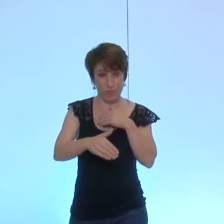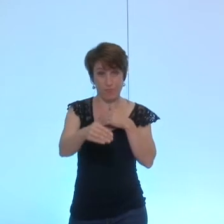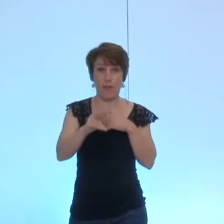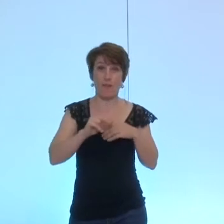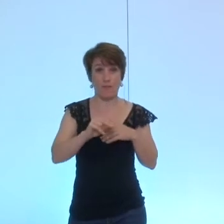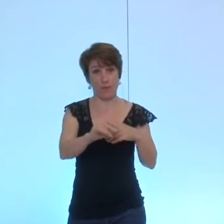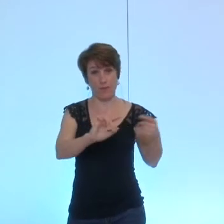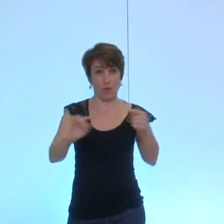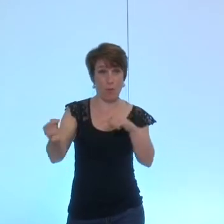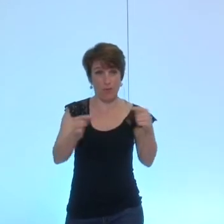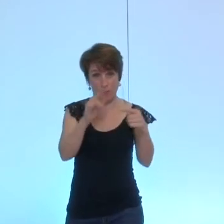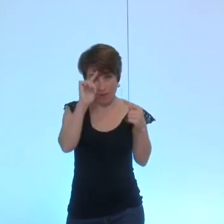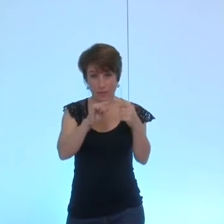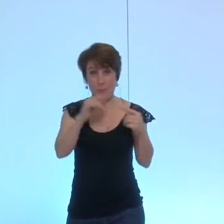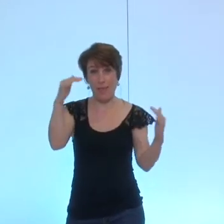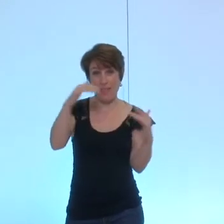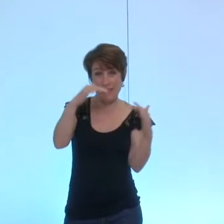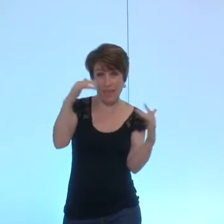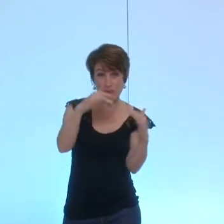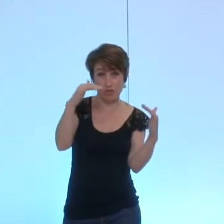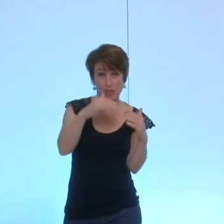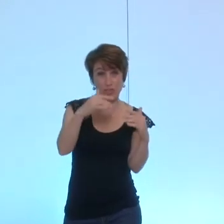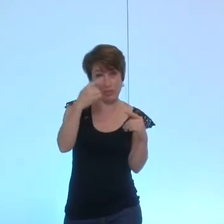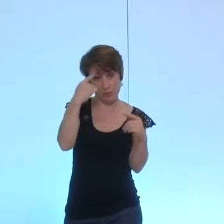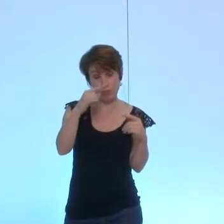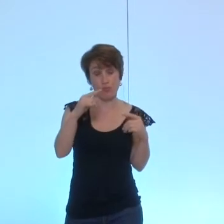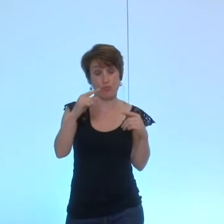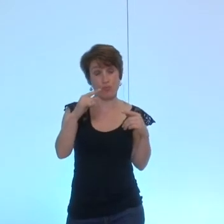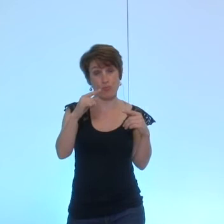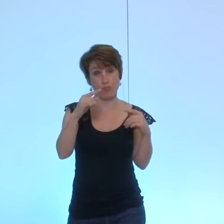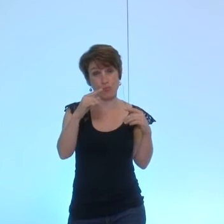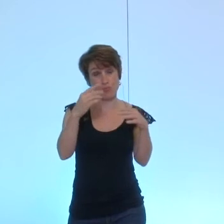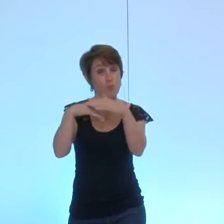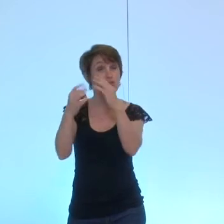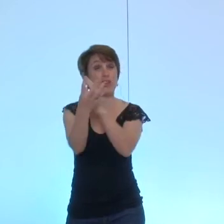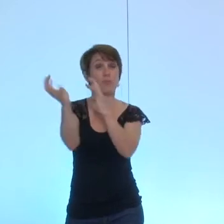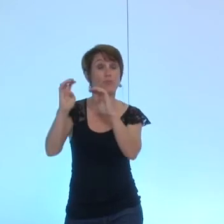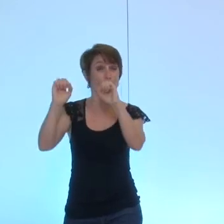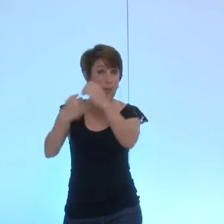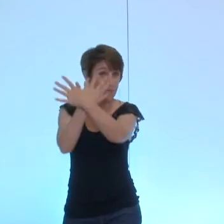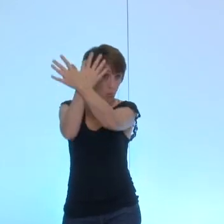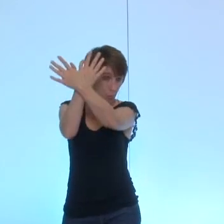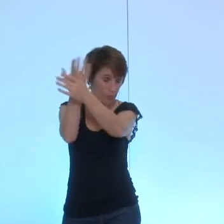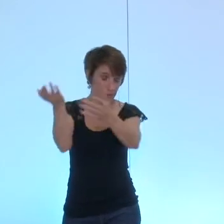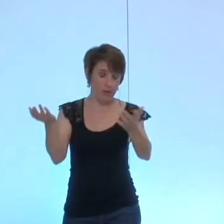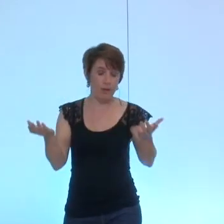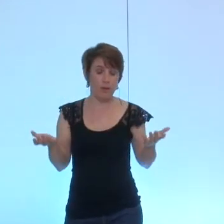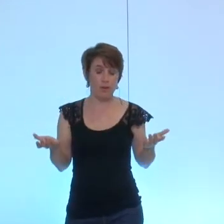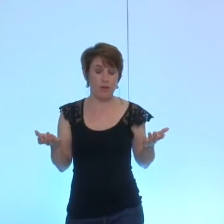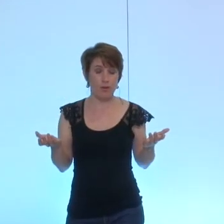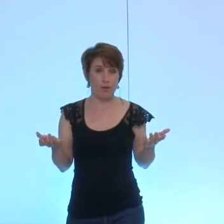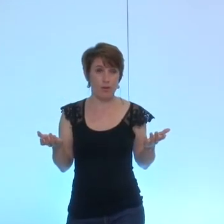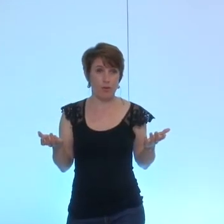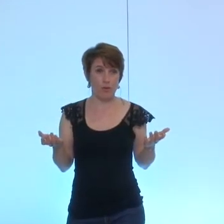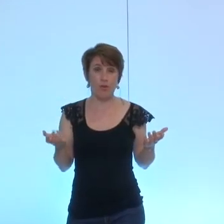des débats sur l'énergie dans un cadre plus large qui est celui de la métro je crois qu'il faudrait se donner les moyens d'avoir